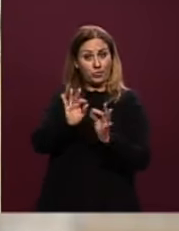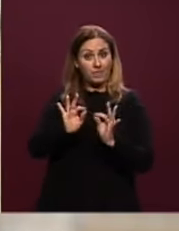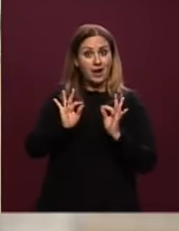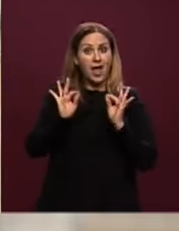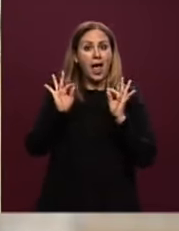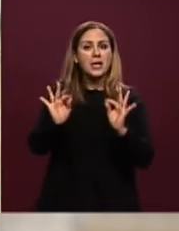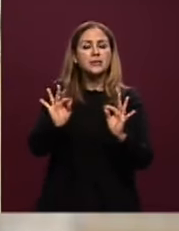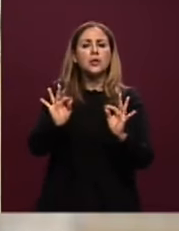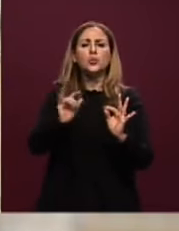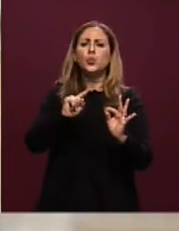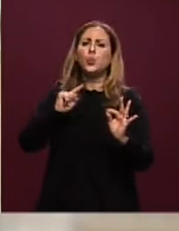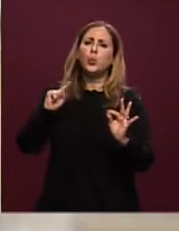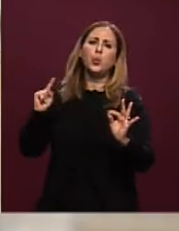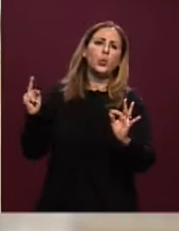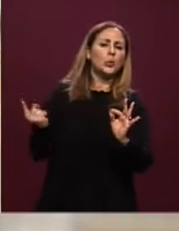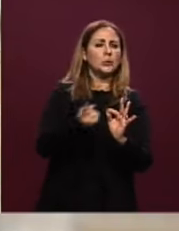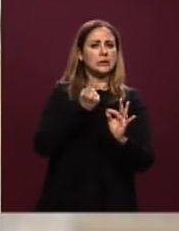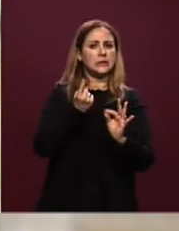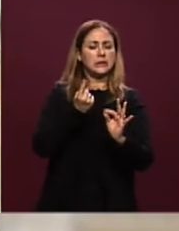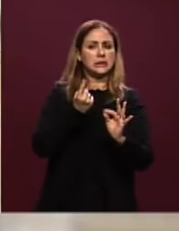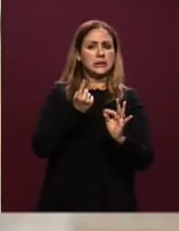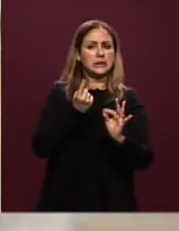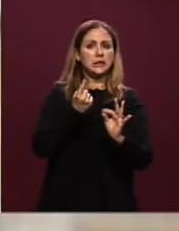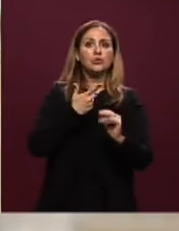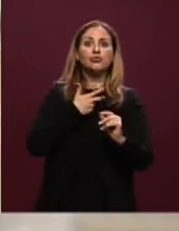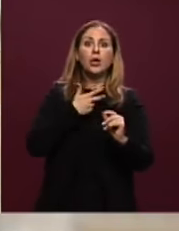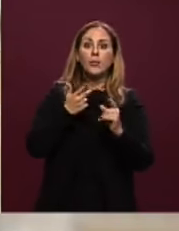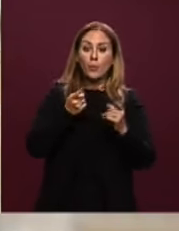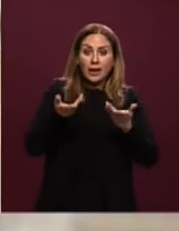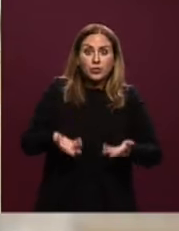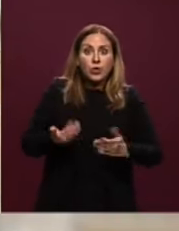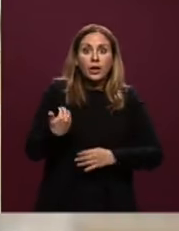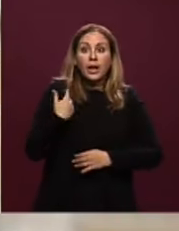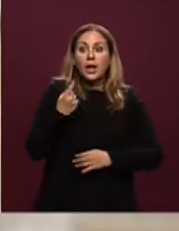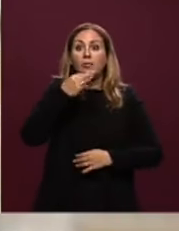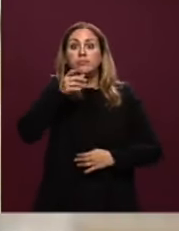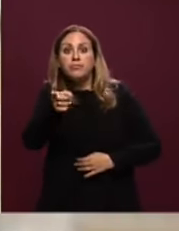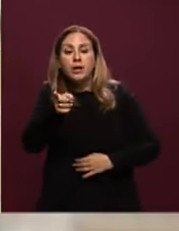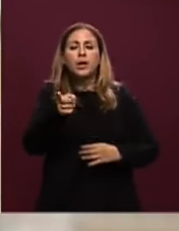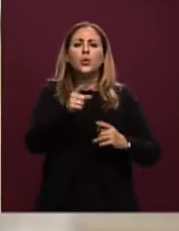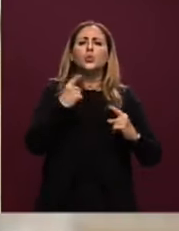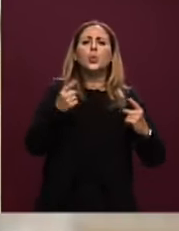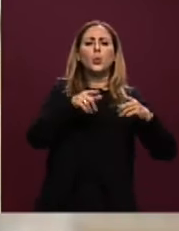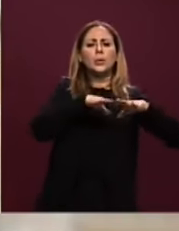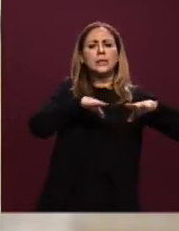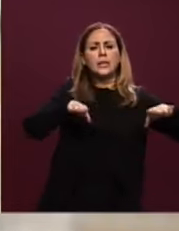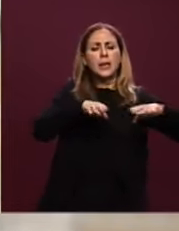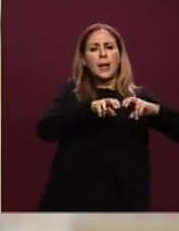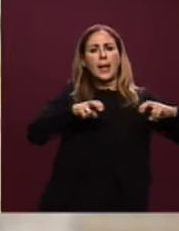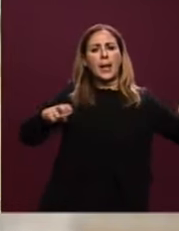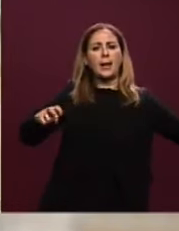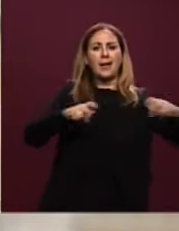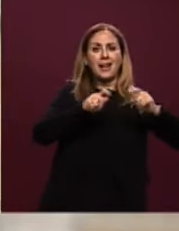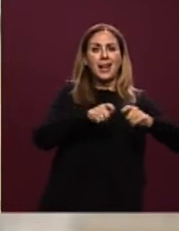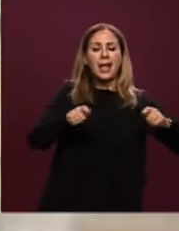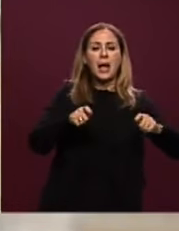l'immobilità tra i banchi della Lega. Perché il problema è